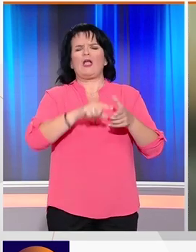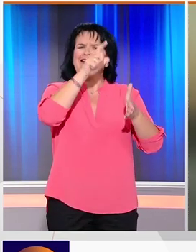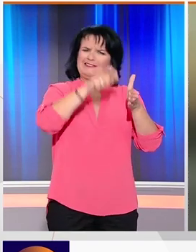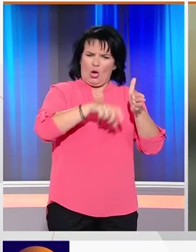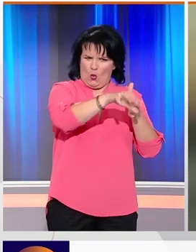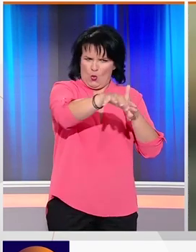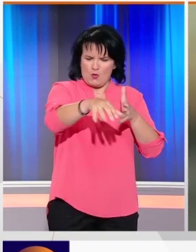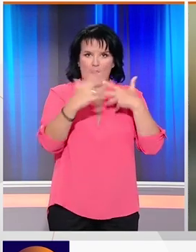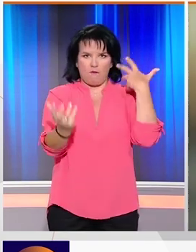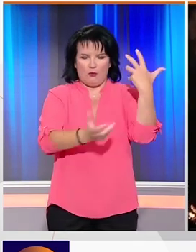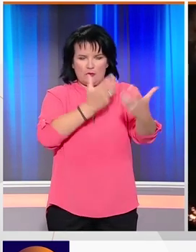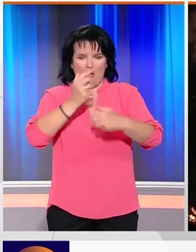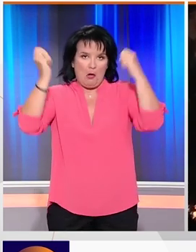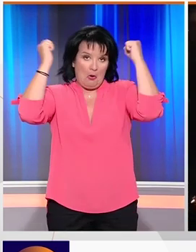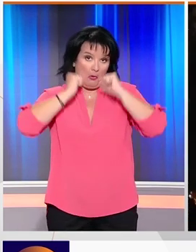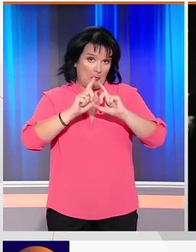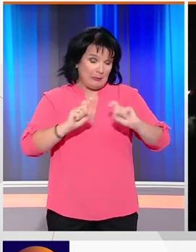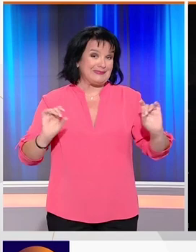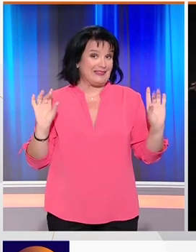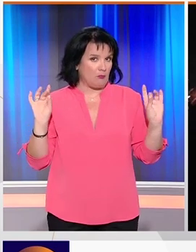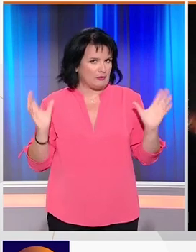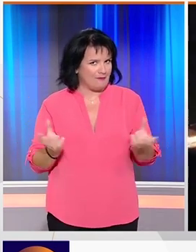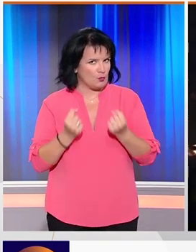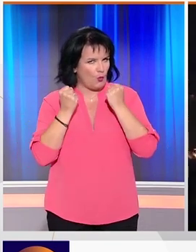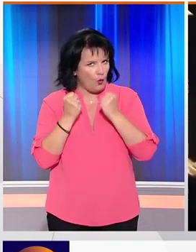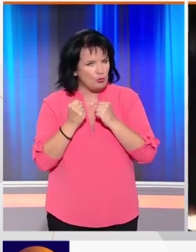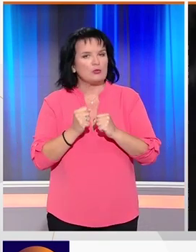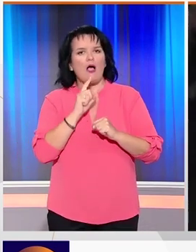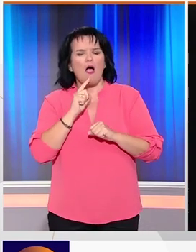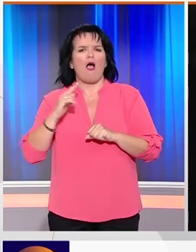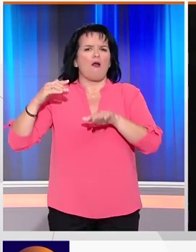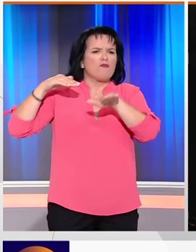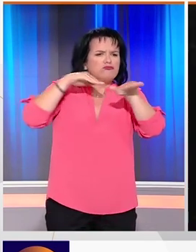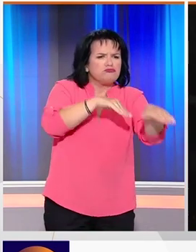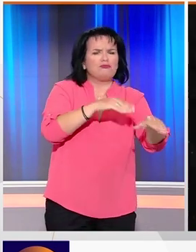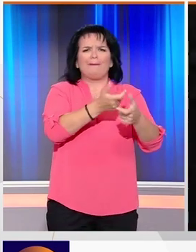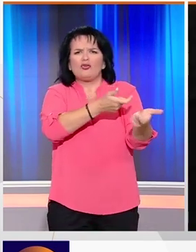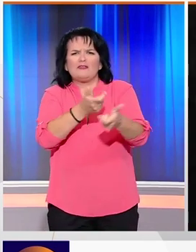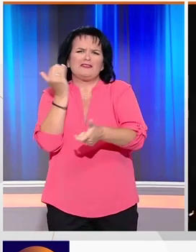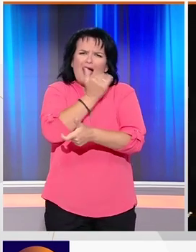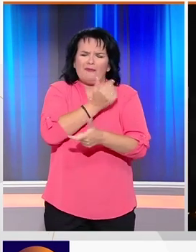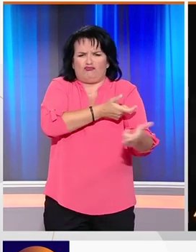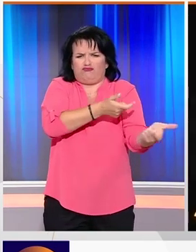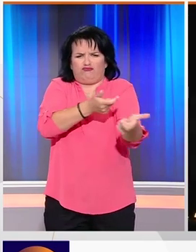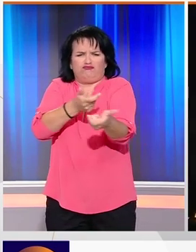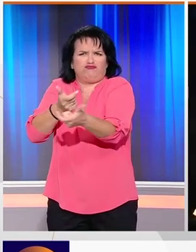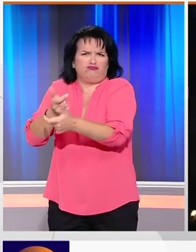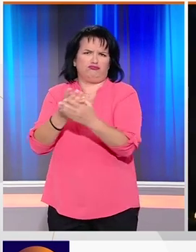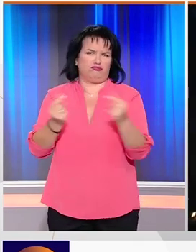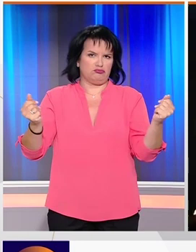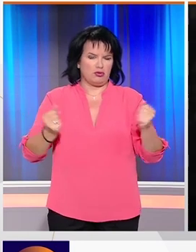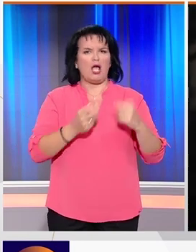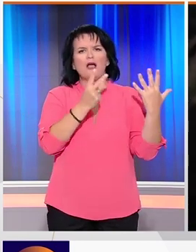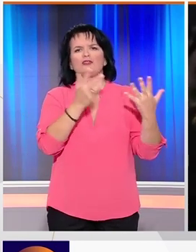τα ξενοδοχεία, ευτυχώς όμως δεν υπήρχαν υλικές ζημίες, καθώς υπήρχαν επίγειες δυνάμεις που βρούσαν στις περιοχές αυτές.